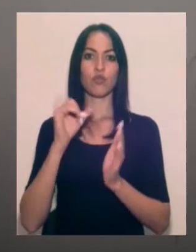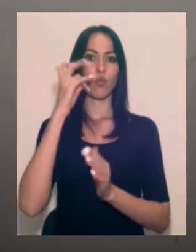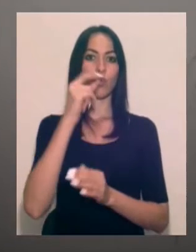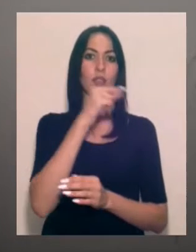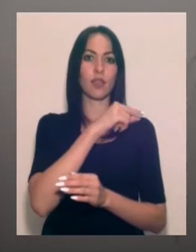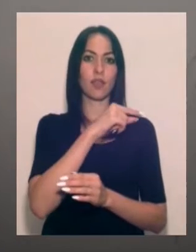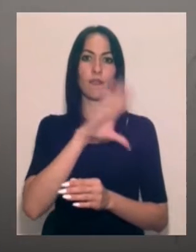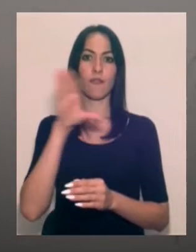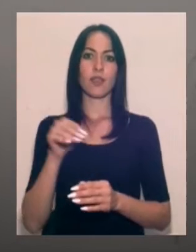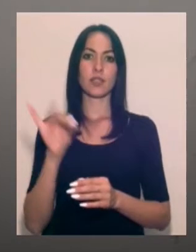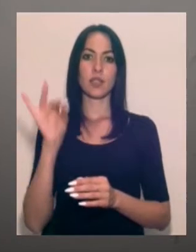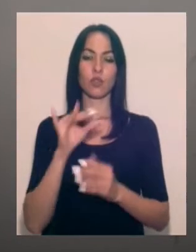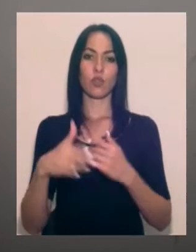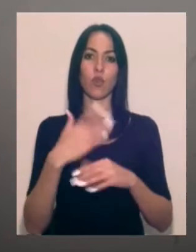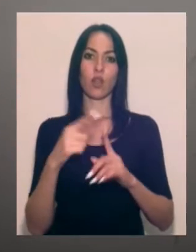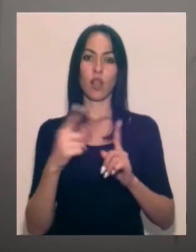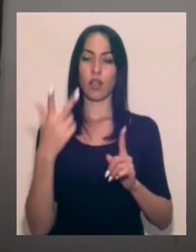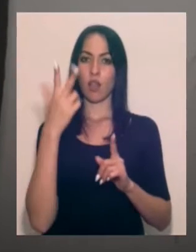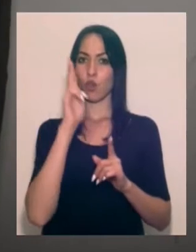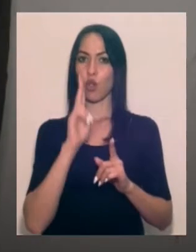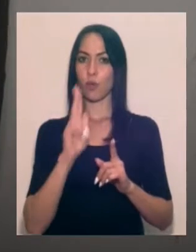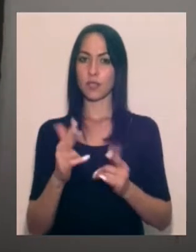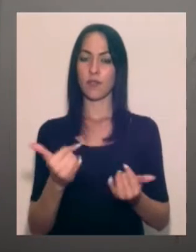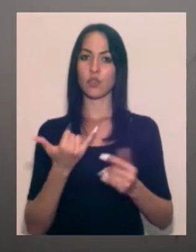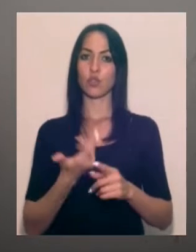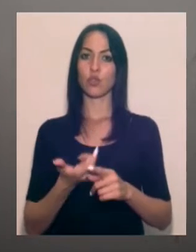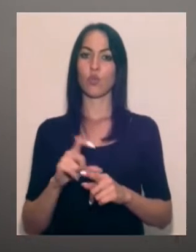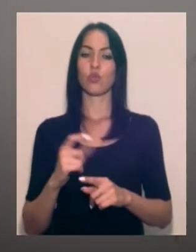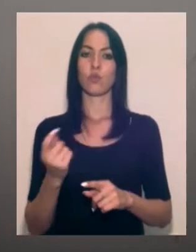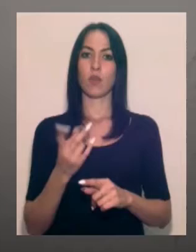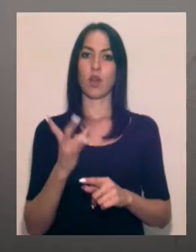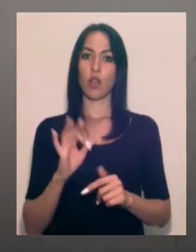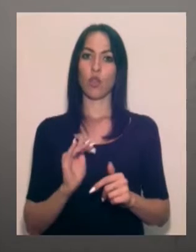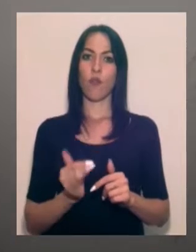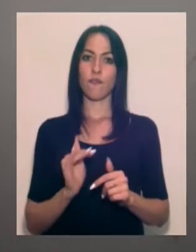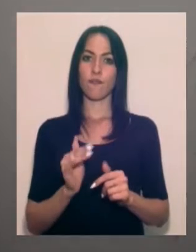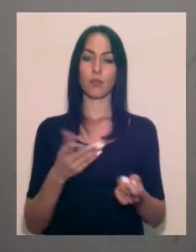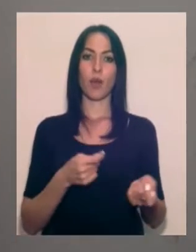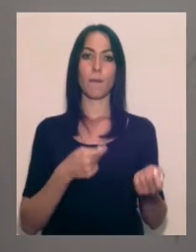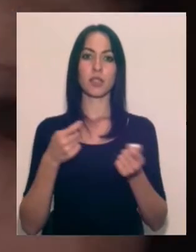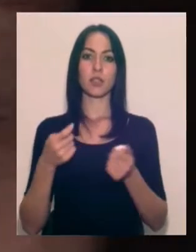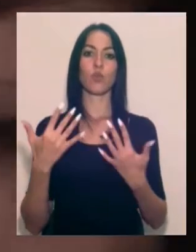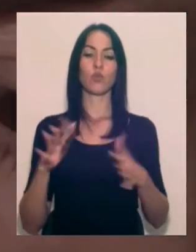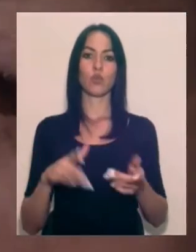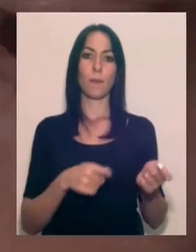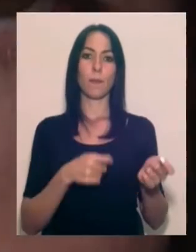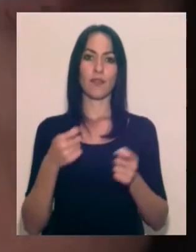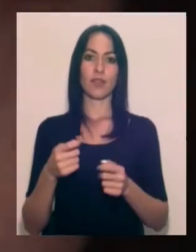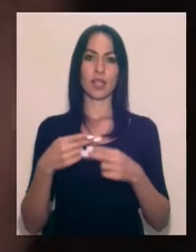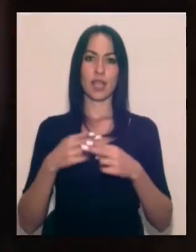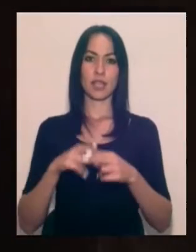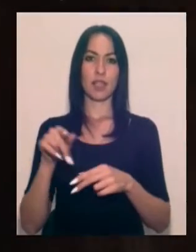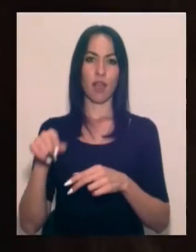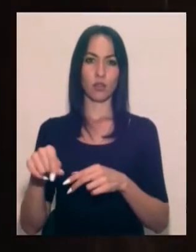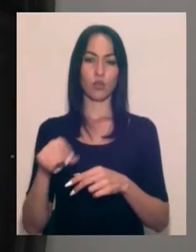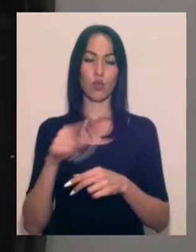близько трьох місяців. Времени зараз дуже мало, але фірма-поставщик вже привезли станцію. Та сума, яка